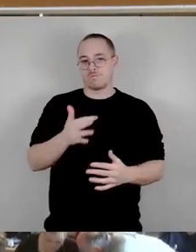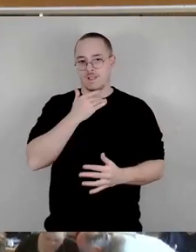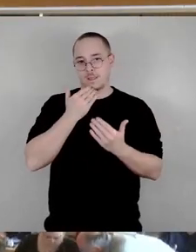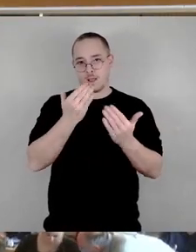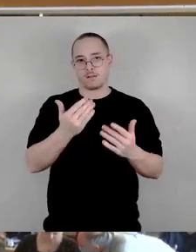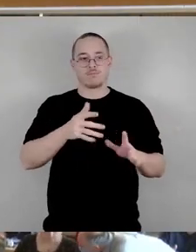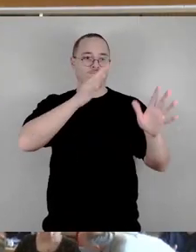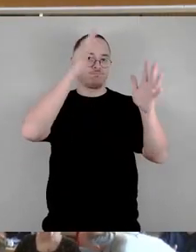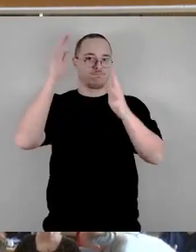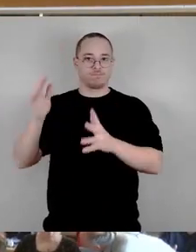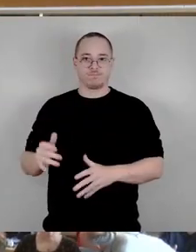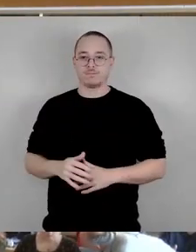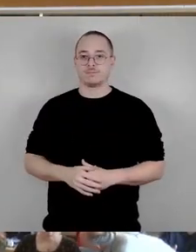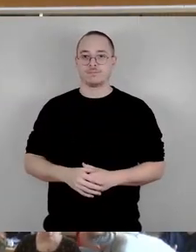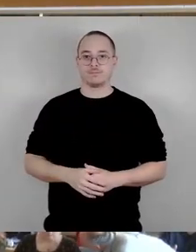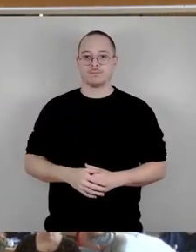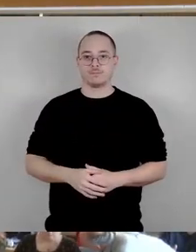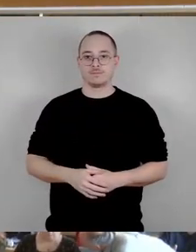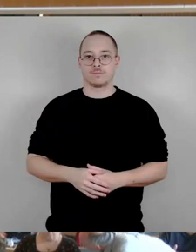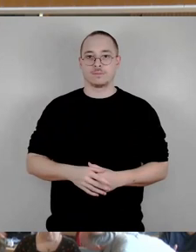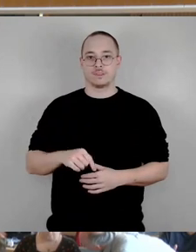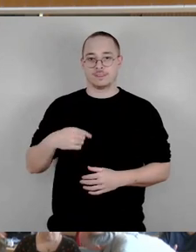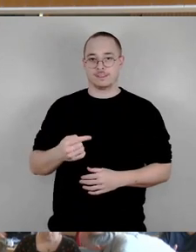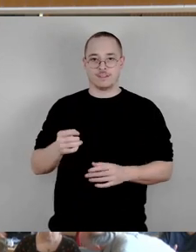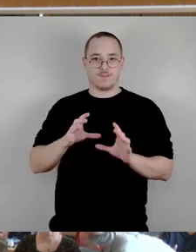Als nächste Fraktion, Herr Dissidenten, Herr Lichty.